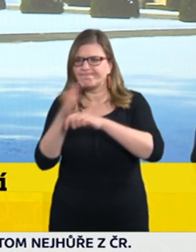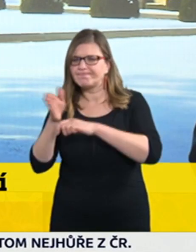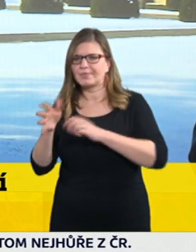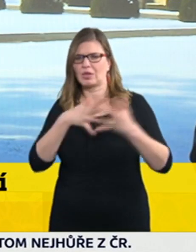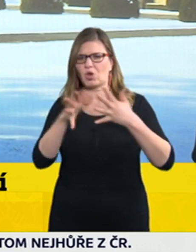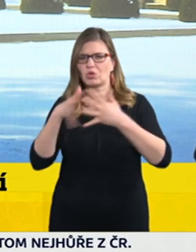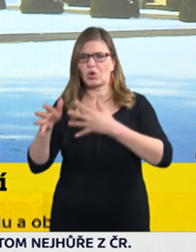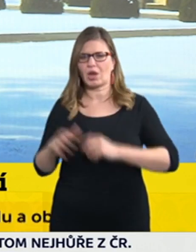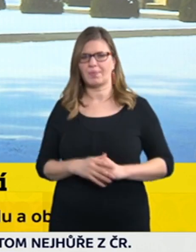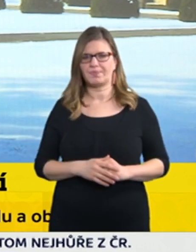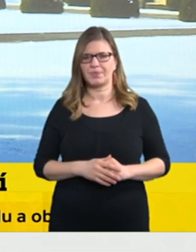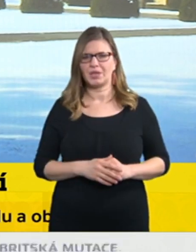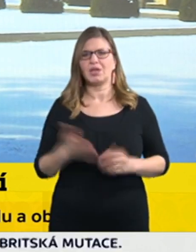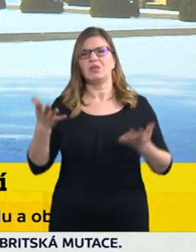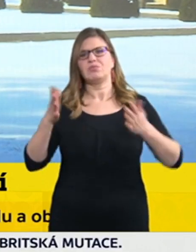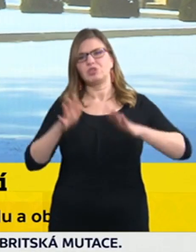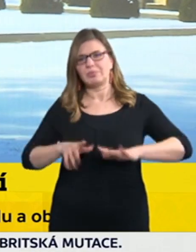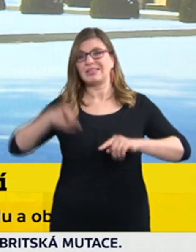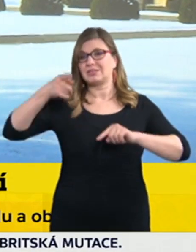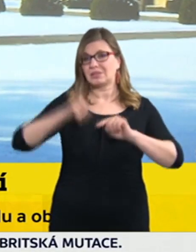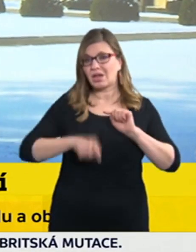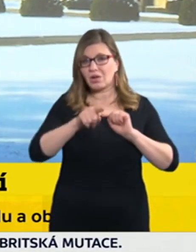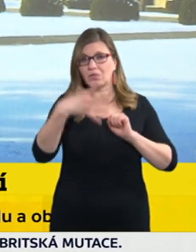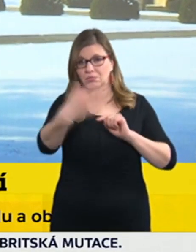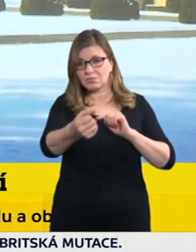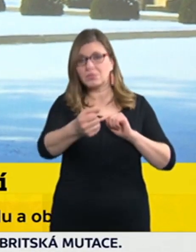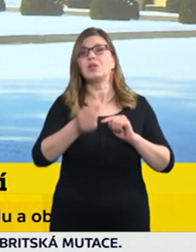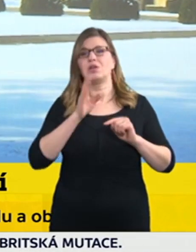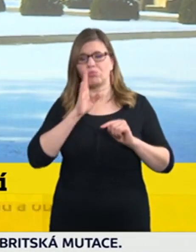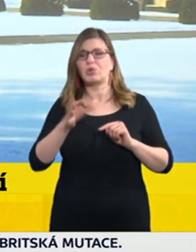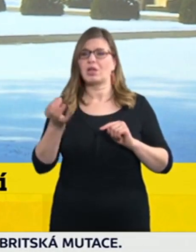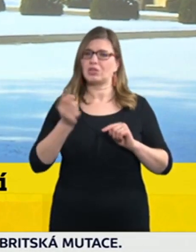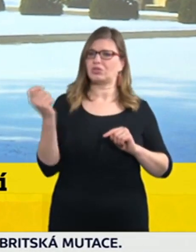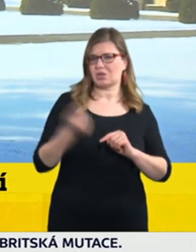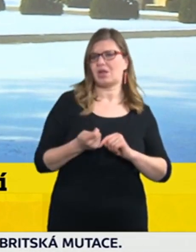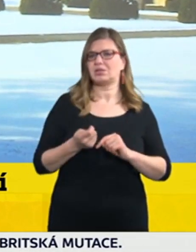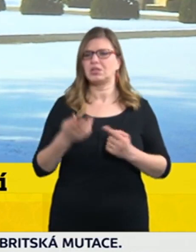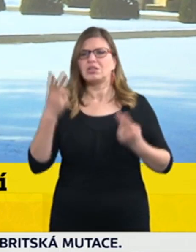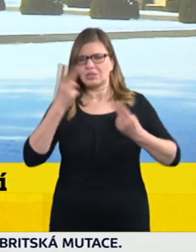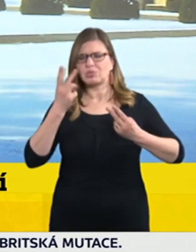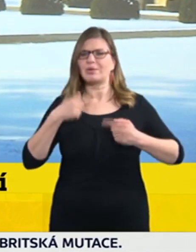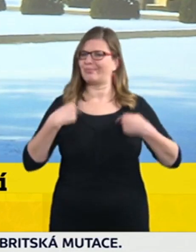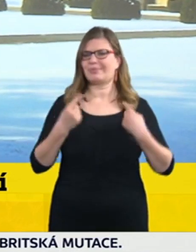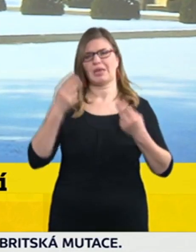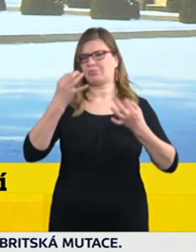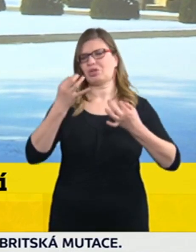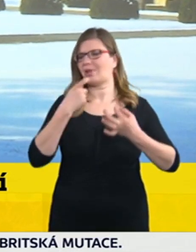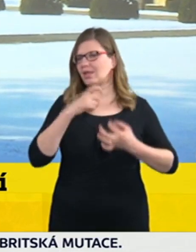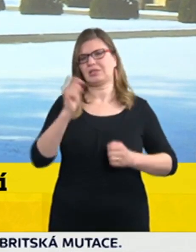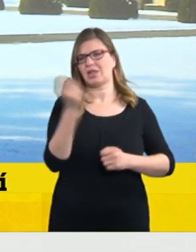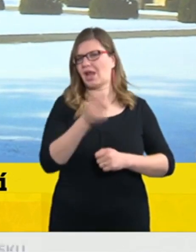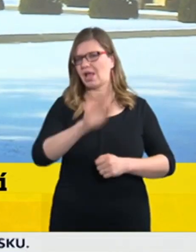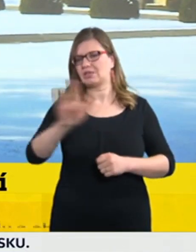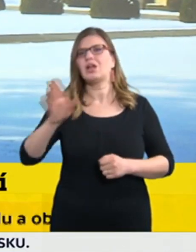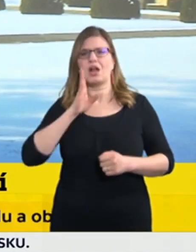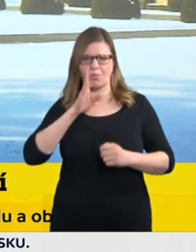následovali potom určité další akty, které si nikdo nepřeje. Nicméně je faktem to, co řekl i pan vicepremiér Hamáček, že my v tom budeme pokračovat